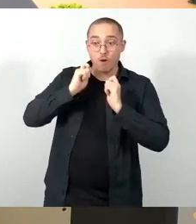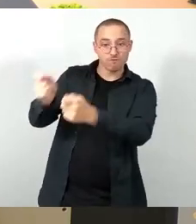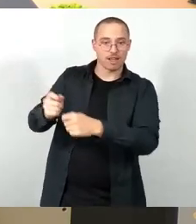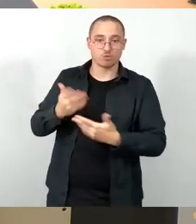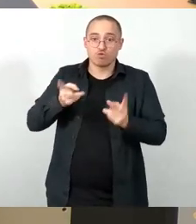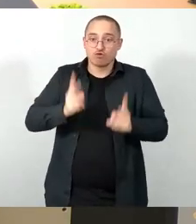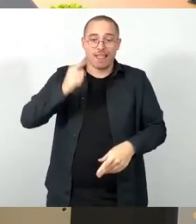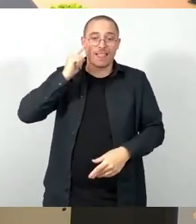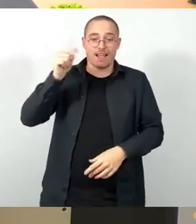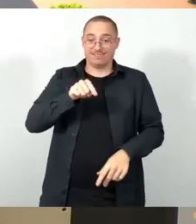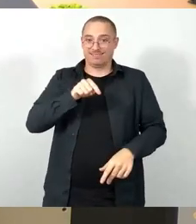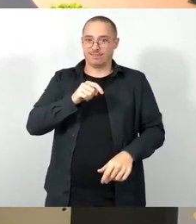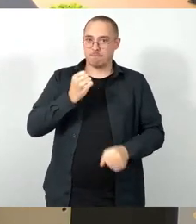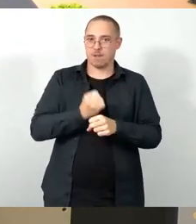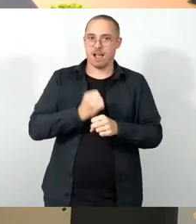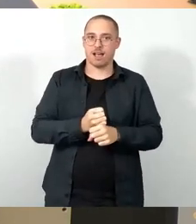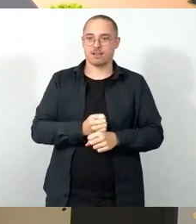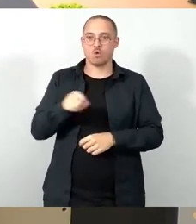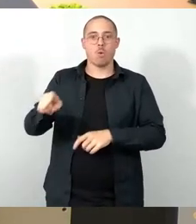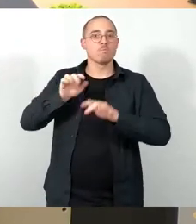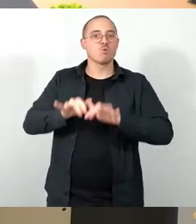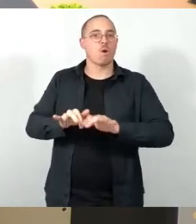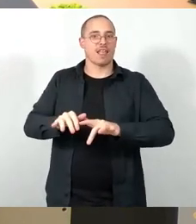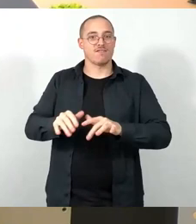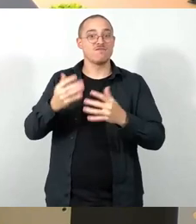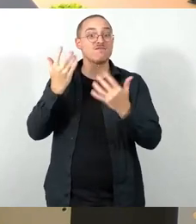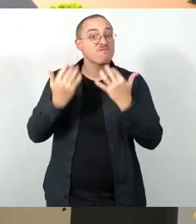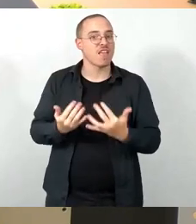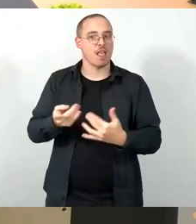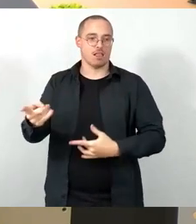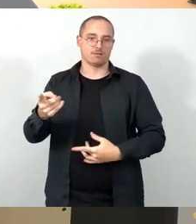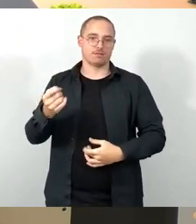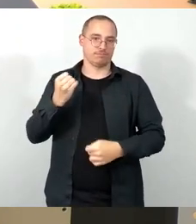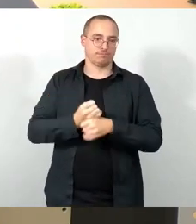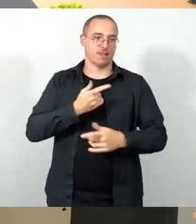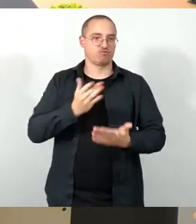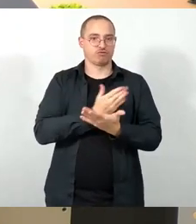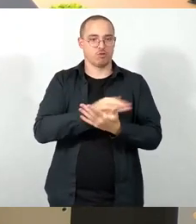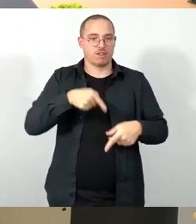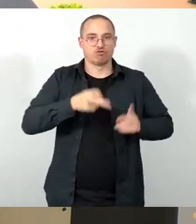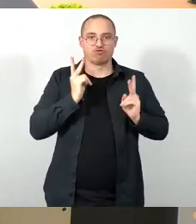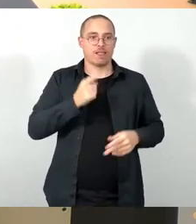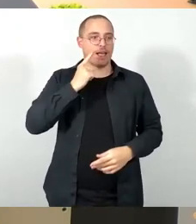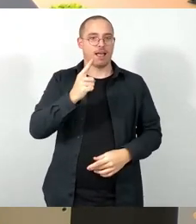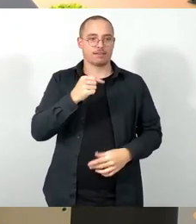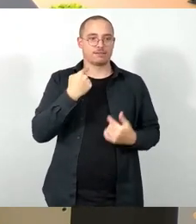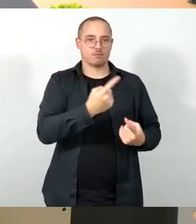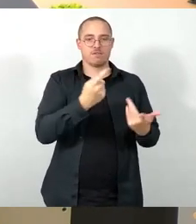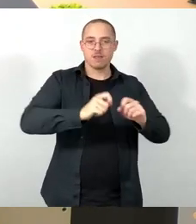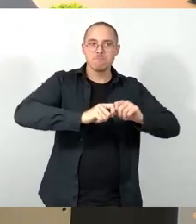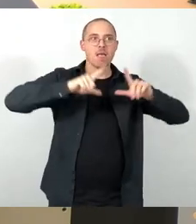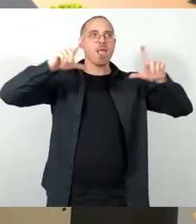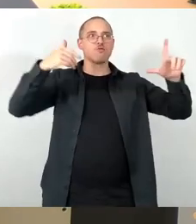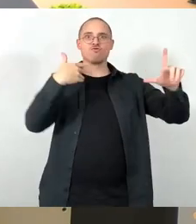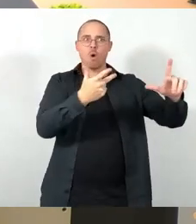angeblich Bürokratie gemacht wird oder nicht gemacht wird. Sie bauen hier einen Popanz auf, weil Sie Klimaschutz grundsätzlich nicht wollen. Und das ist